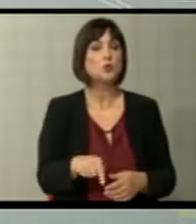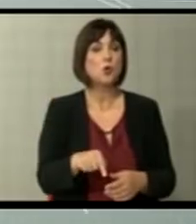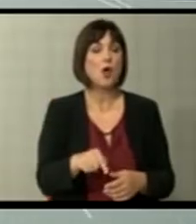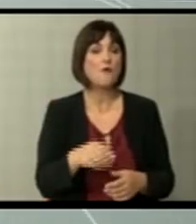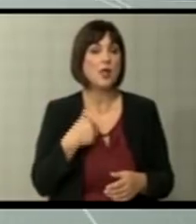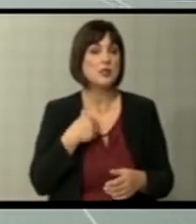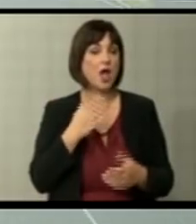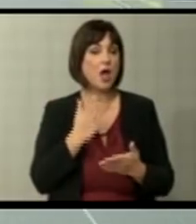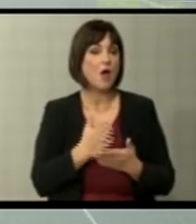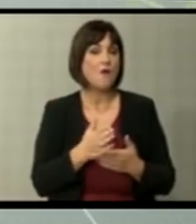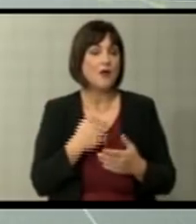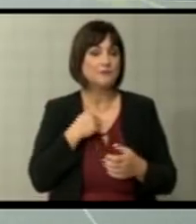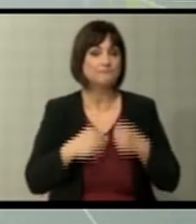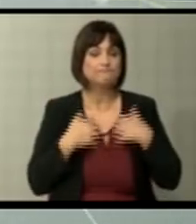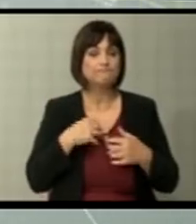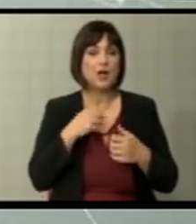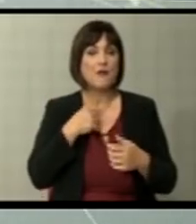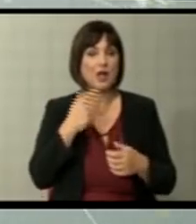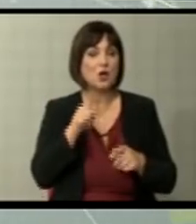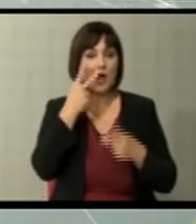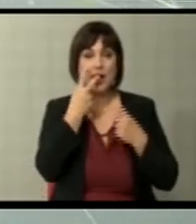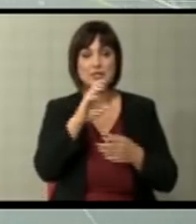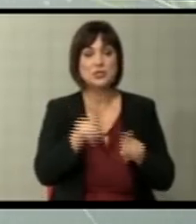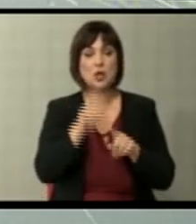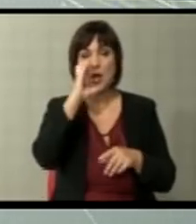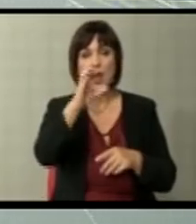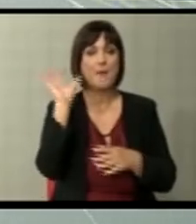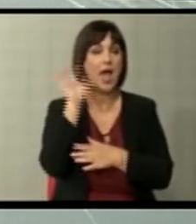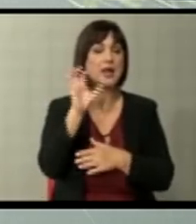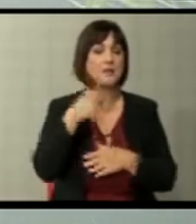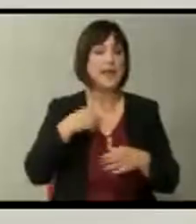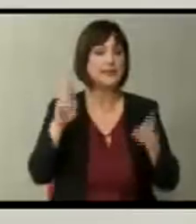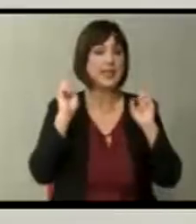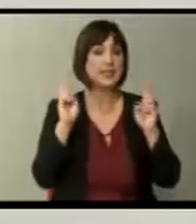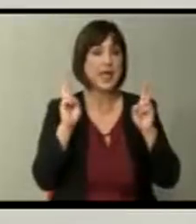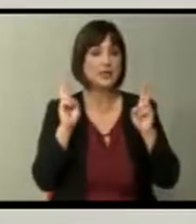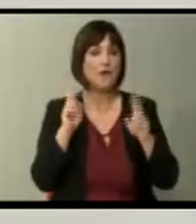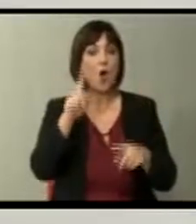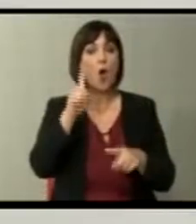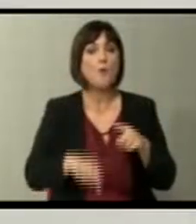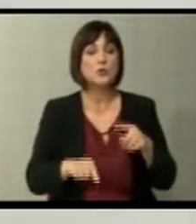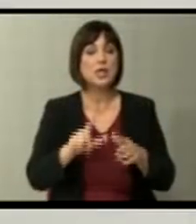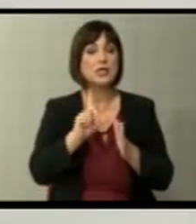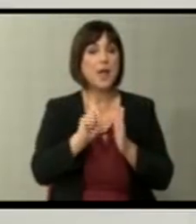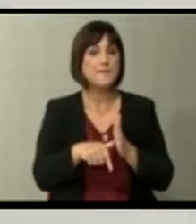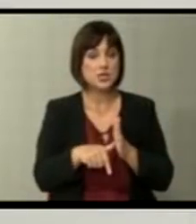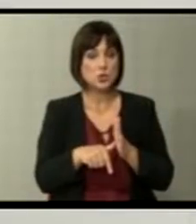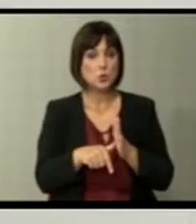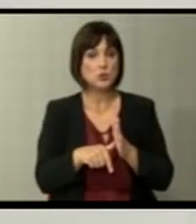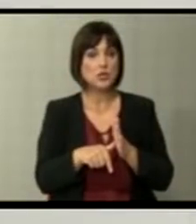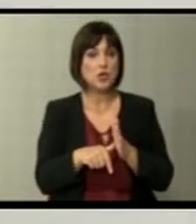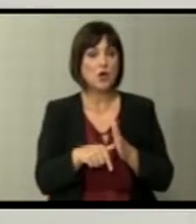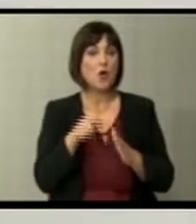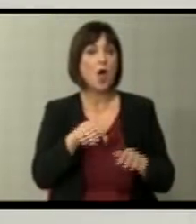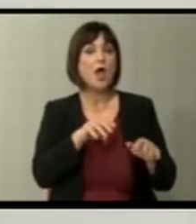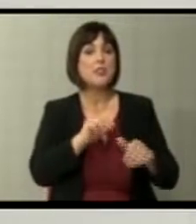Напнато е како дига Варда Ракомет и се надеваме дека последните минути од